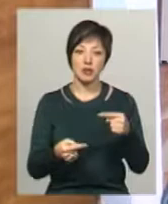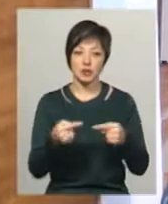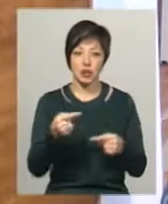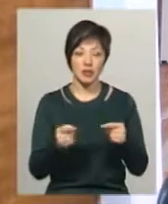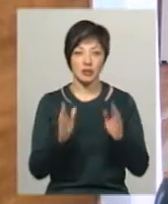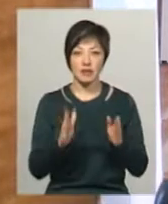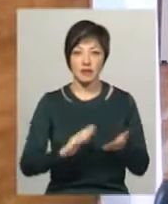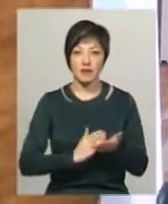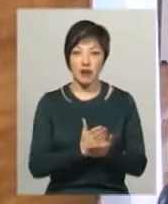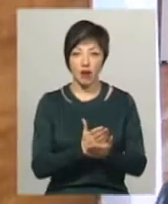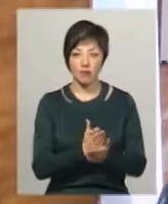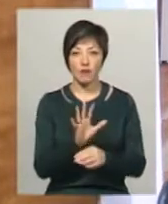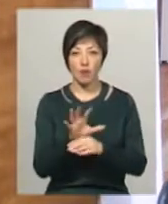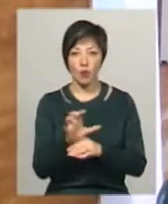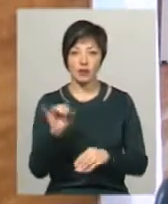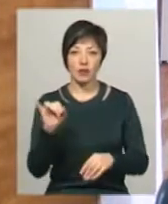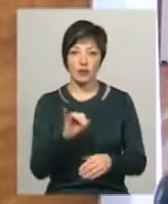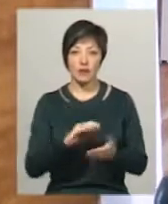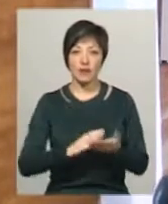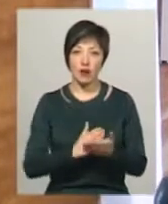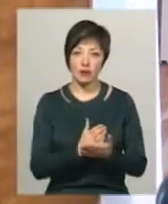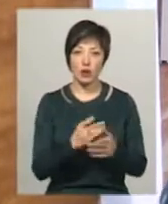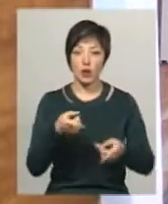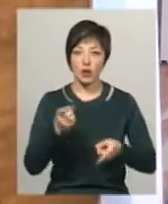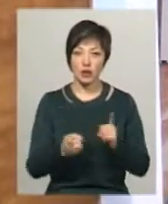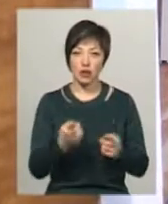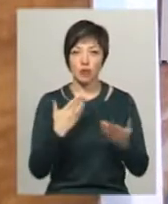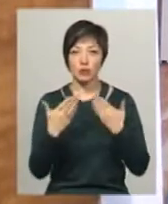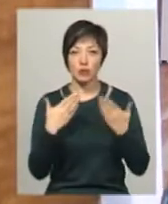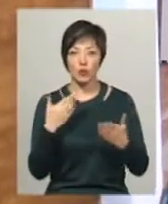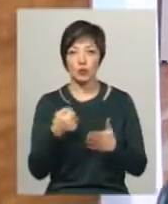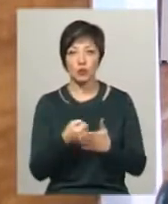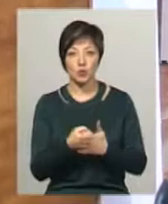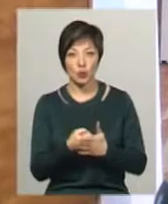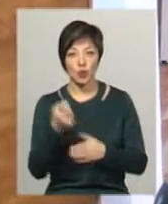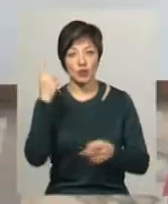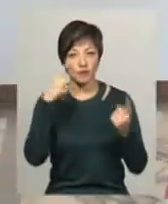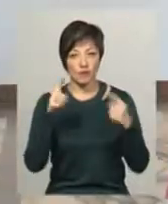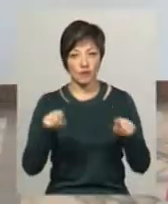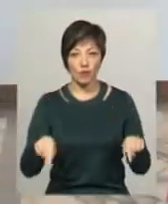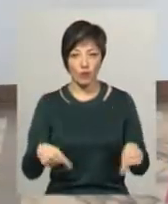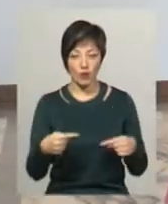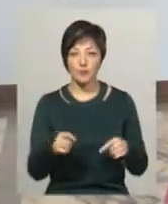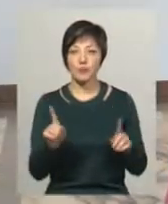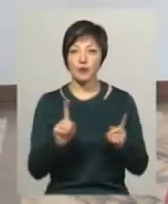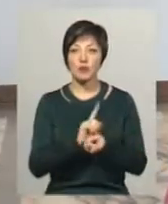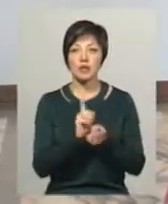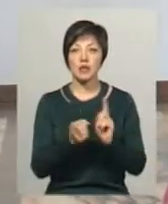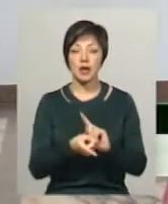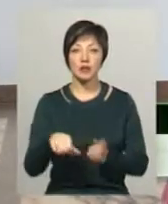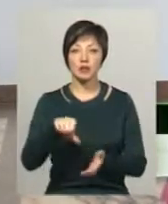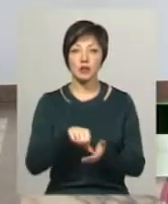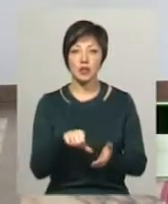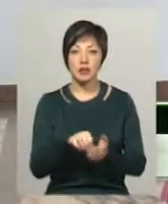не тільки в якості самого фото, але й в якості оригінального підходу до його творення. Для того, щоб стати учасником